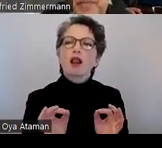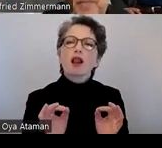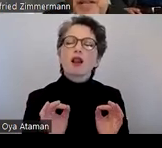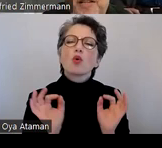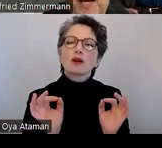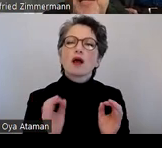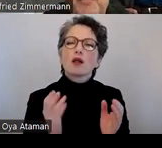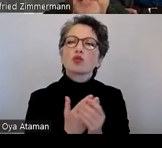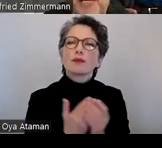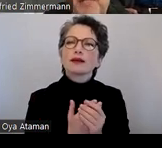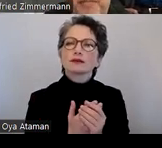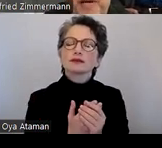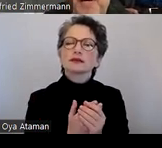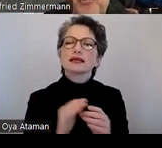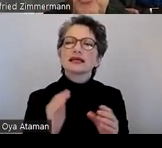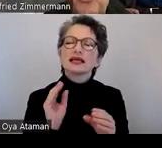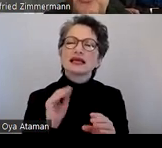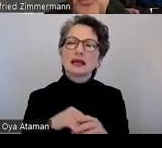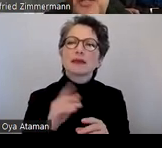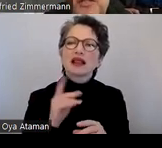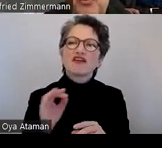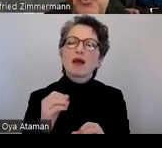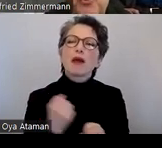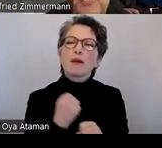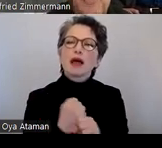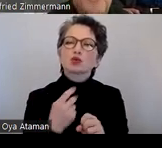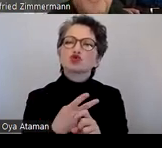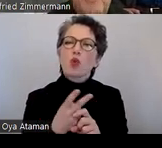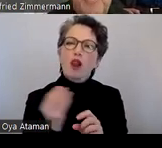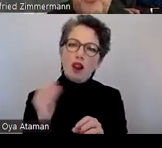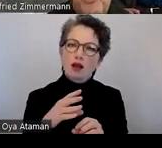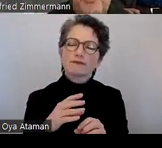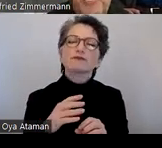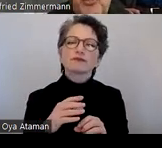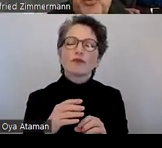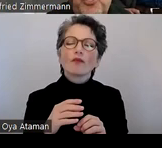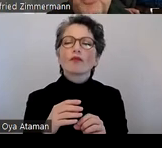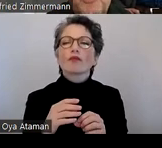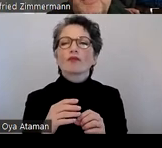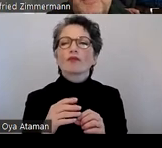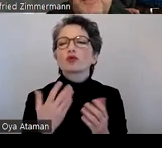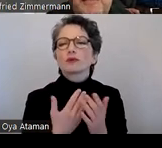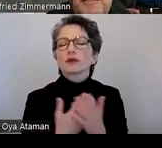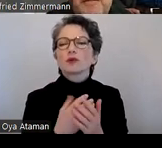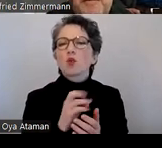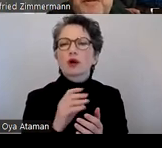einem PDF Bearbeitungstool oder wenn man zum Beispiel aus Word